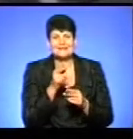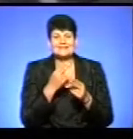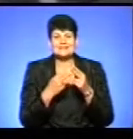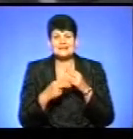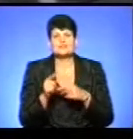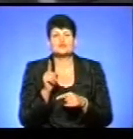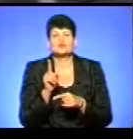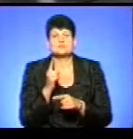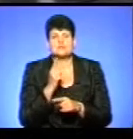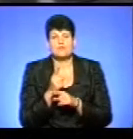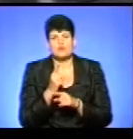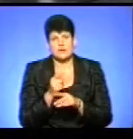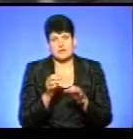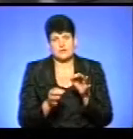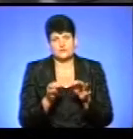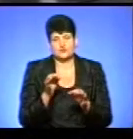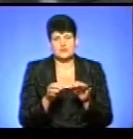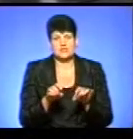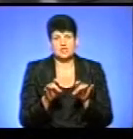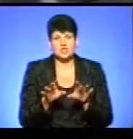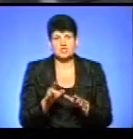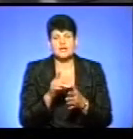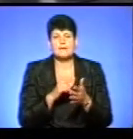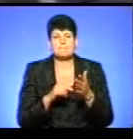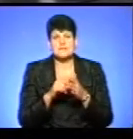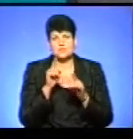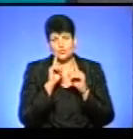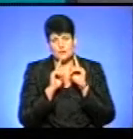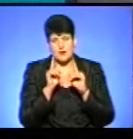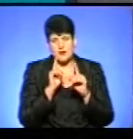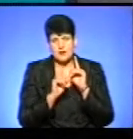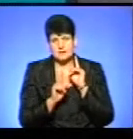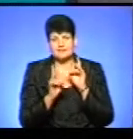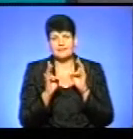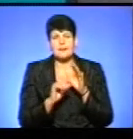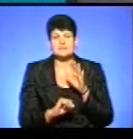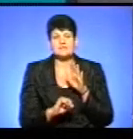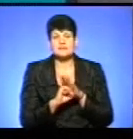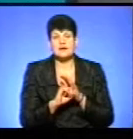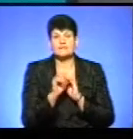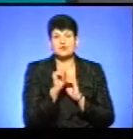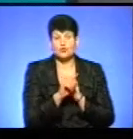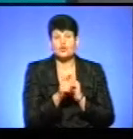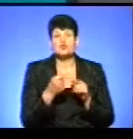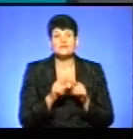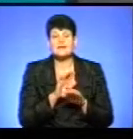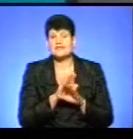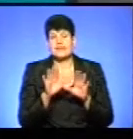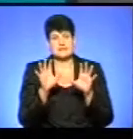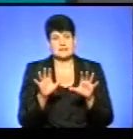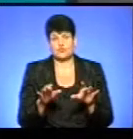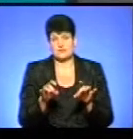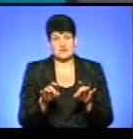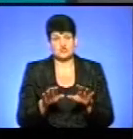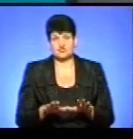забороняти у суді рішення міської ради на підставі того, що це незаконне рішення. Віця Люда, тут